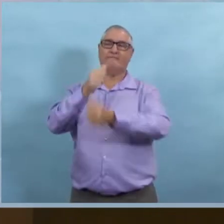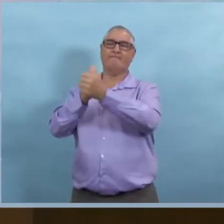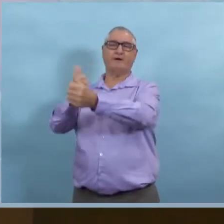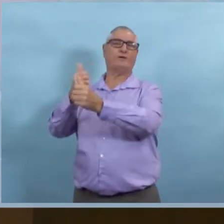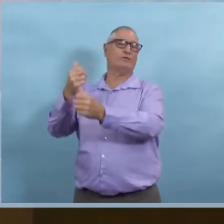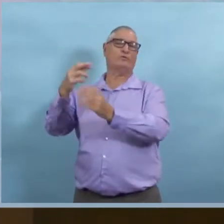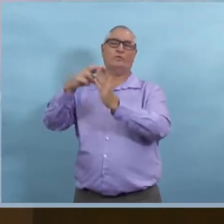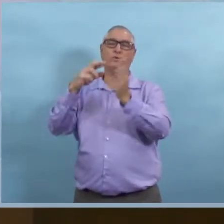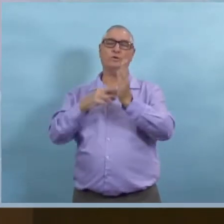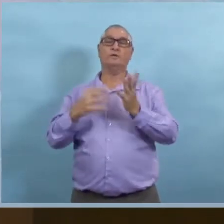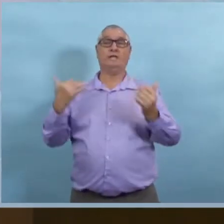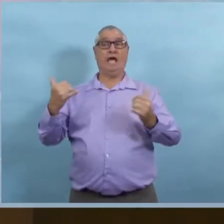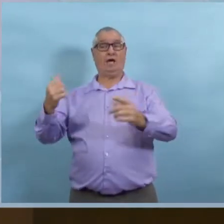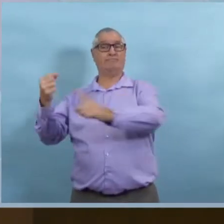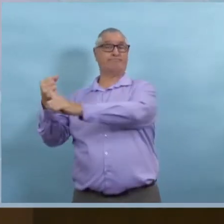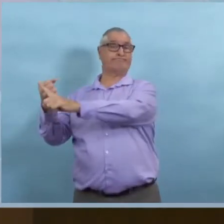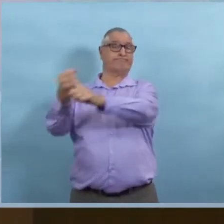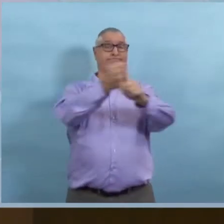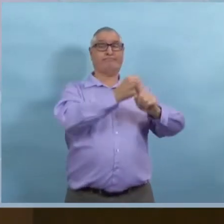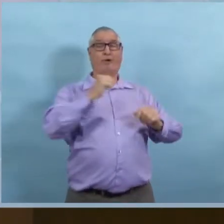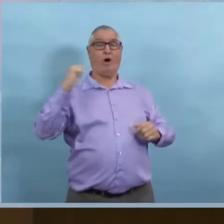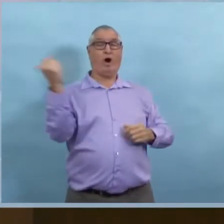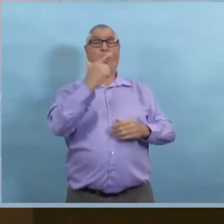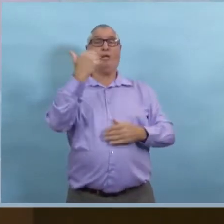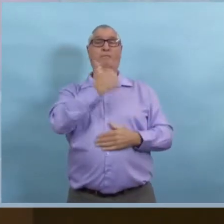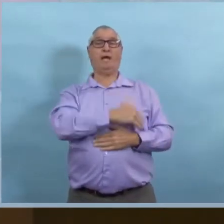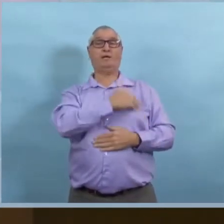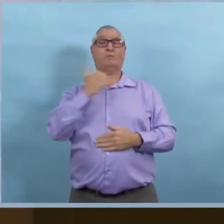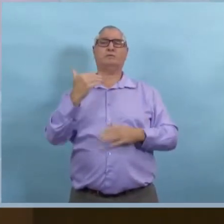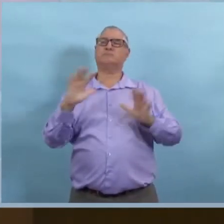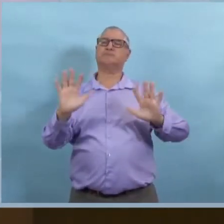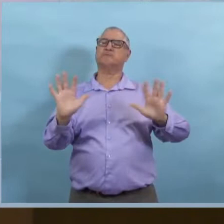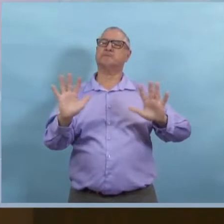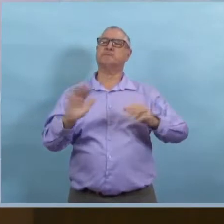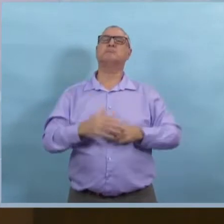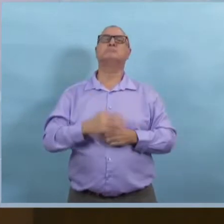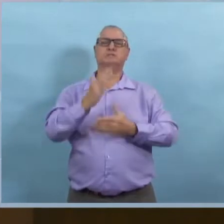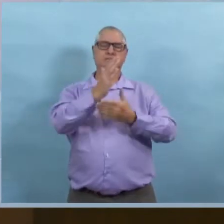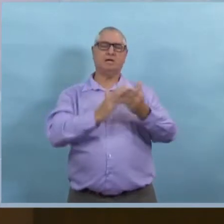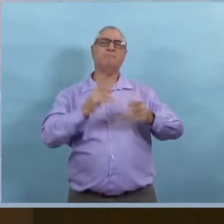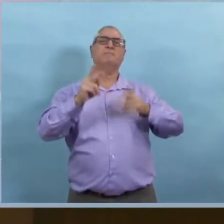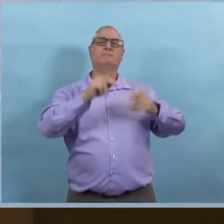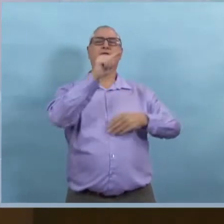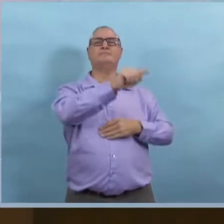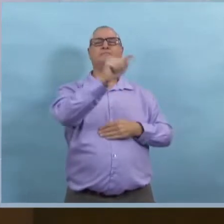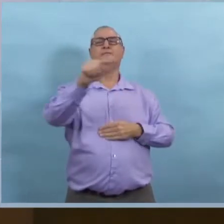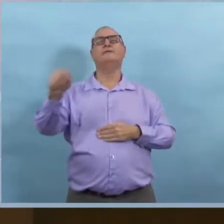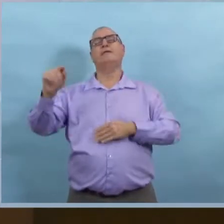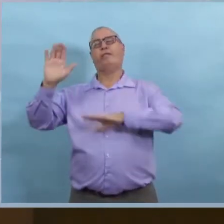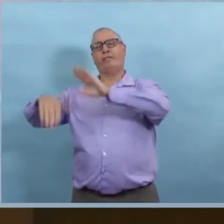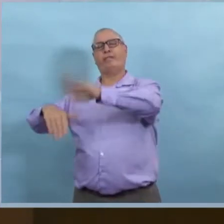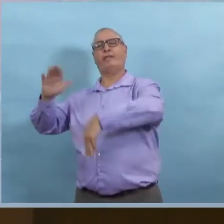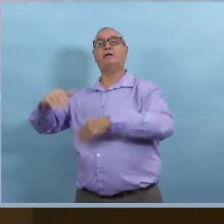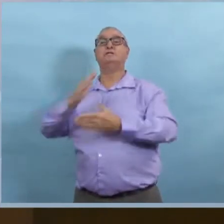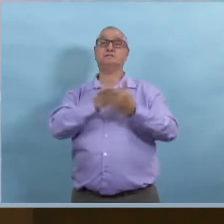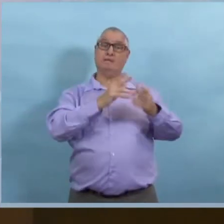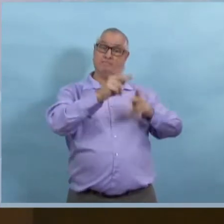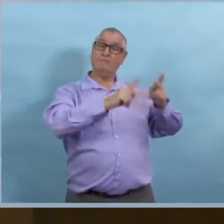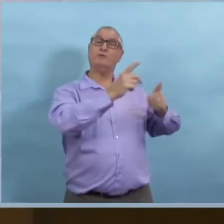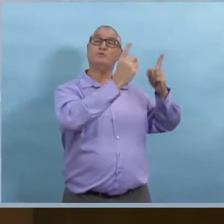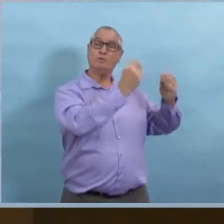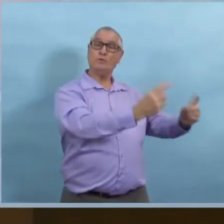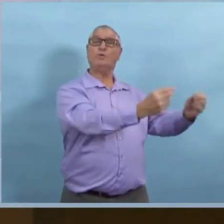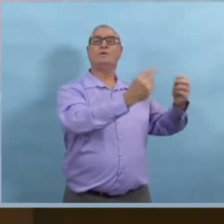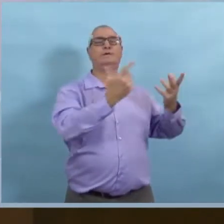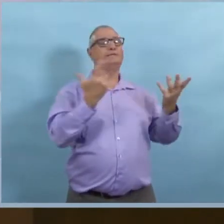beaucoup de Manitobains, beaucoup d'entreprises qui, dès le début, ont pris les bonnes mesures, et ont fait tout ce qu'il fallait. Mais malheureusement, toutes ces mesures, ça